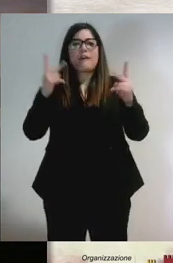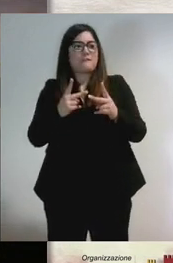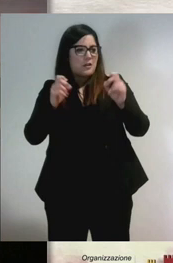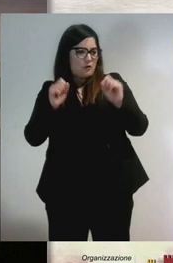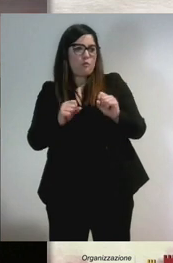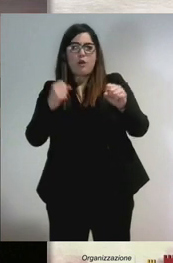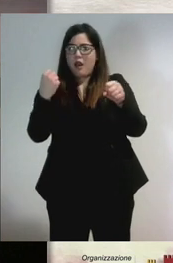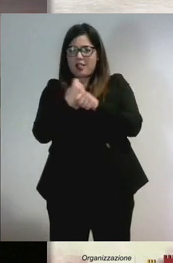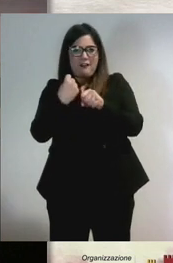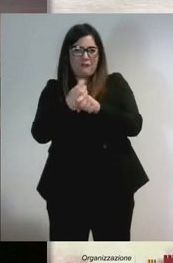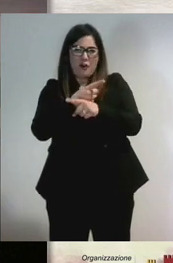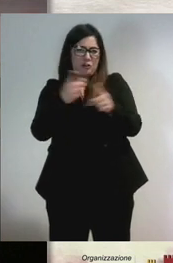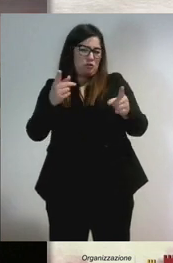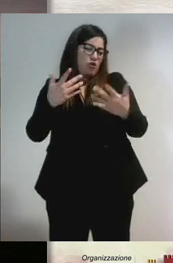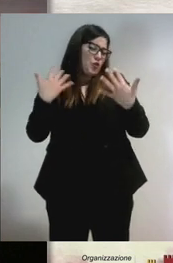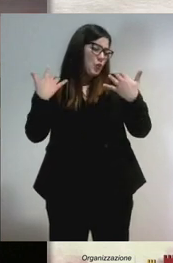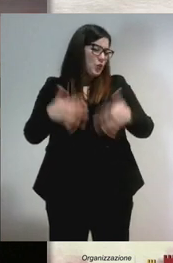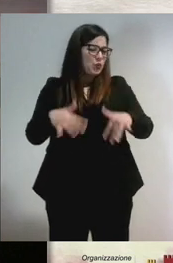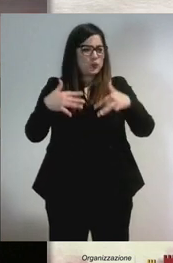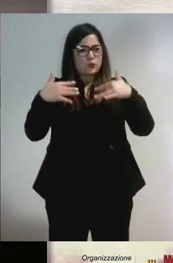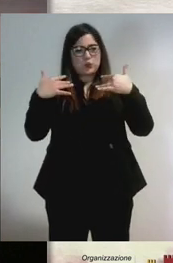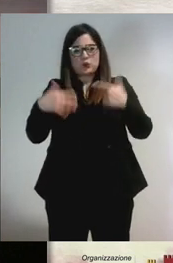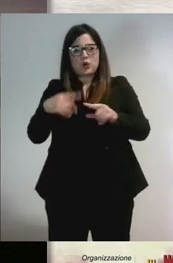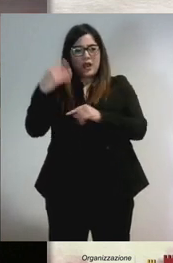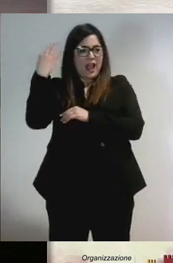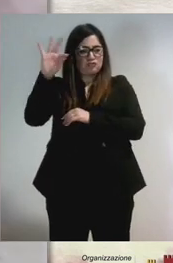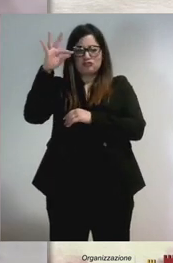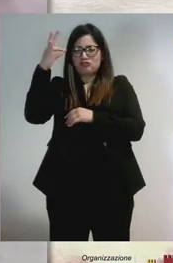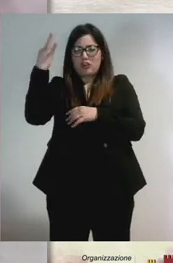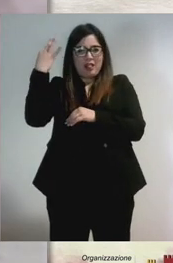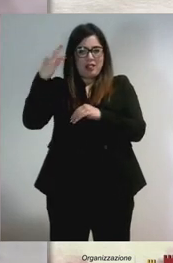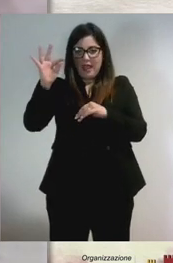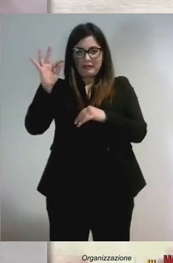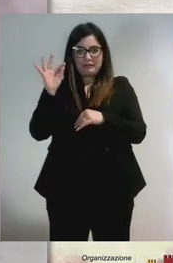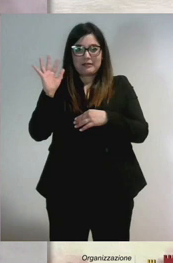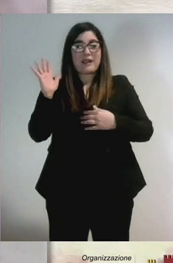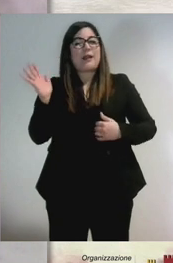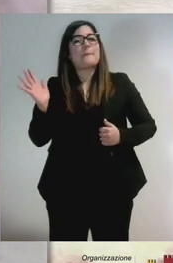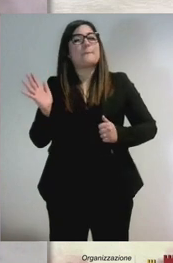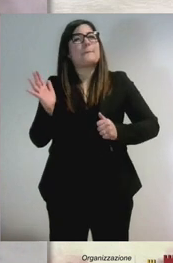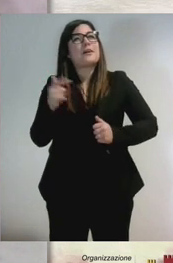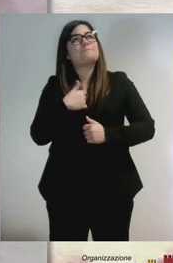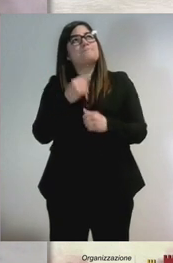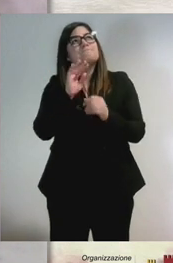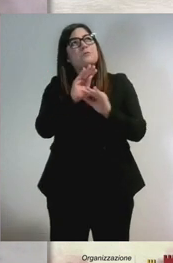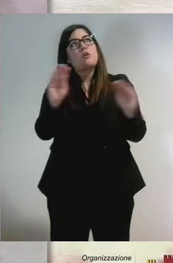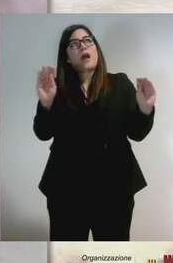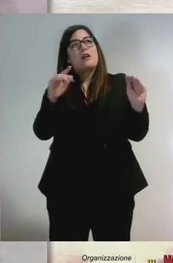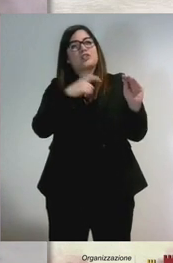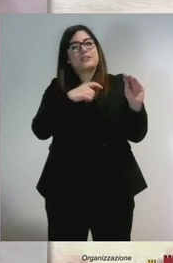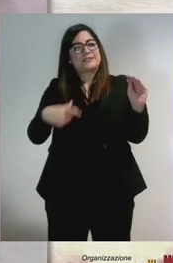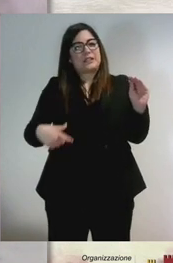stanno facendo, che lo stanno facendo in maniera egresa, ecco, di riuscire a